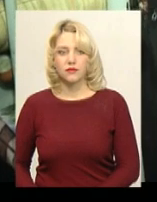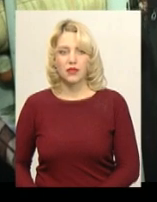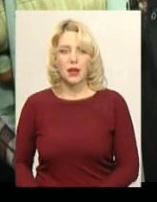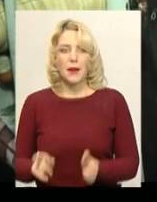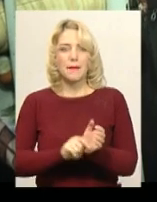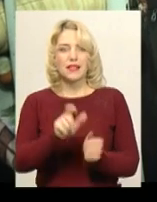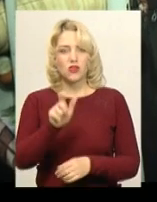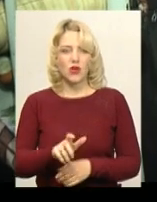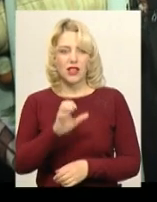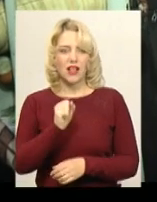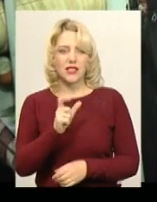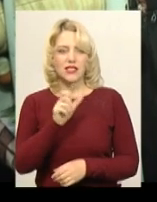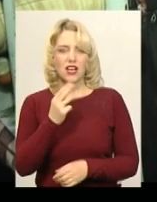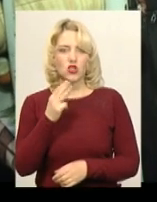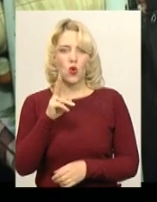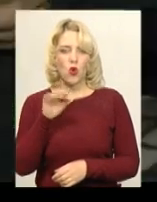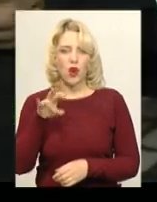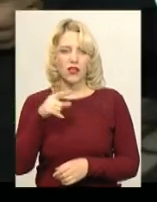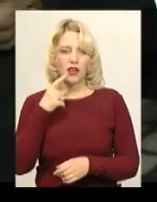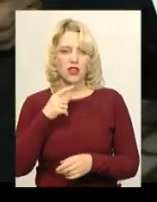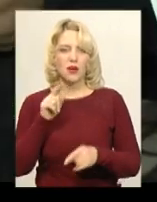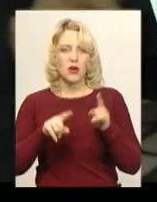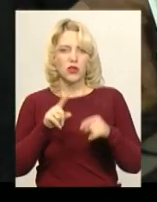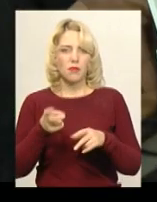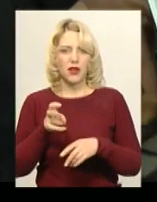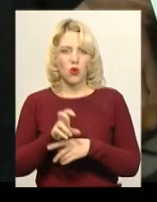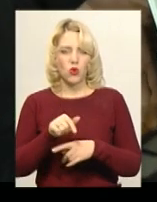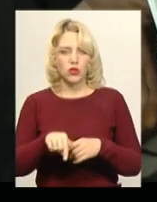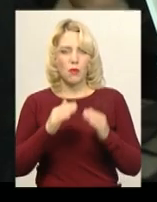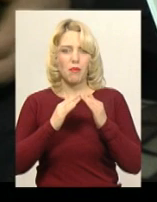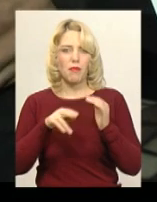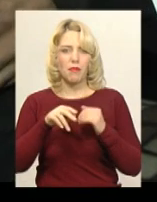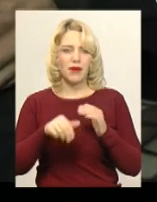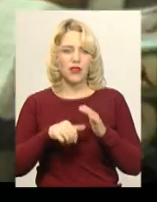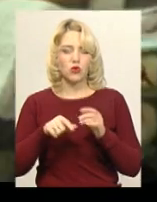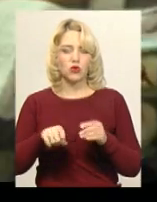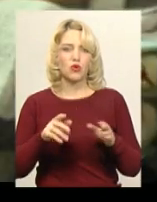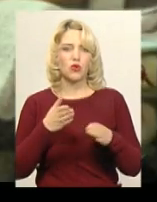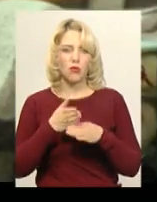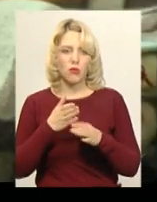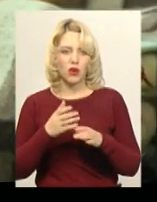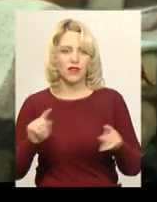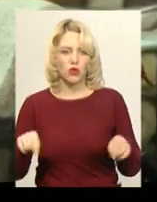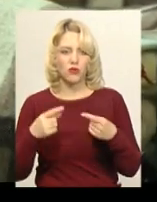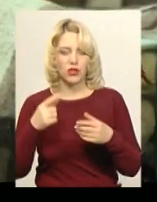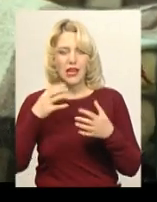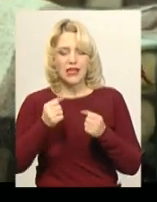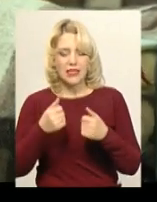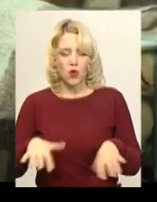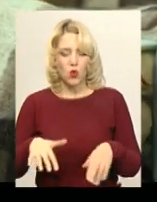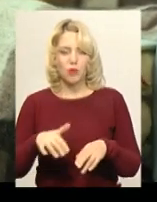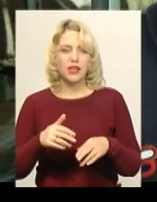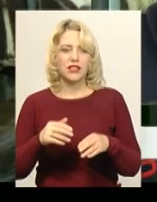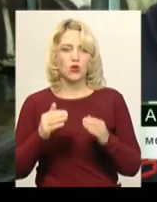Пенсіонер Анатолій Зашколін каже, періодично приходить до притулку. Тут йому допомогли відновити загублені документи та незабаром влаштовують до